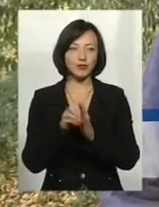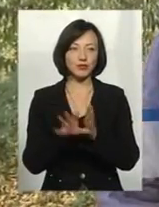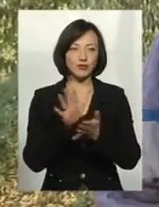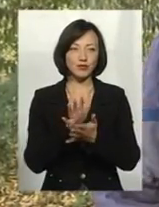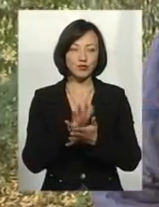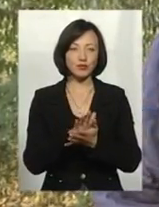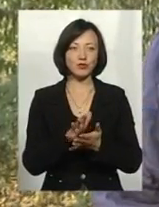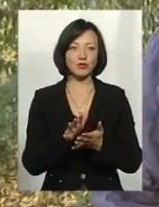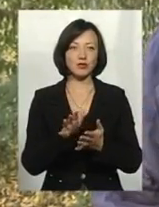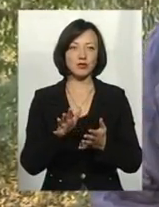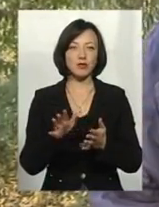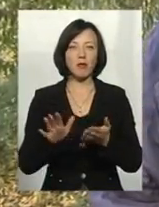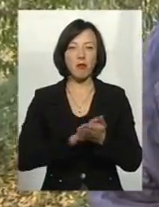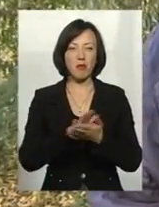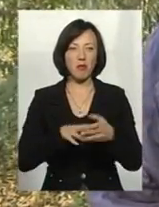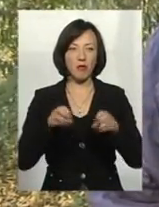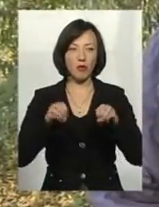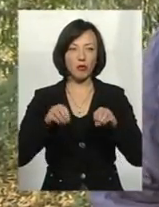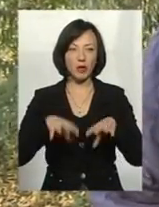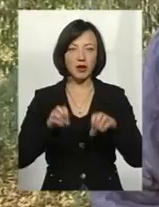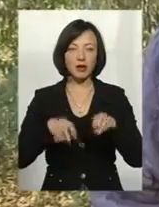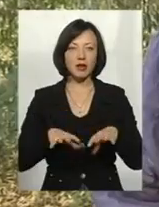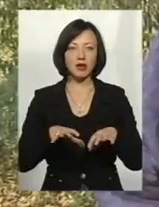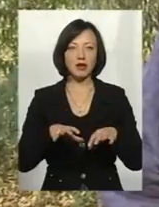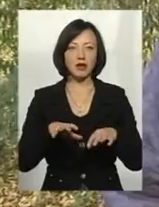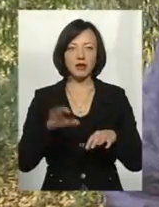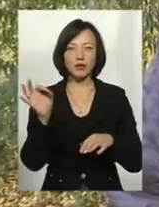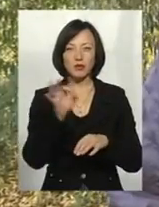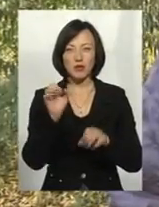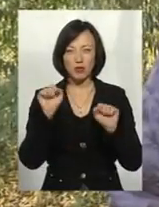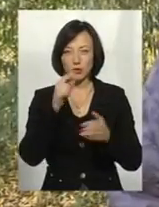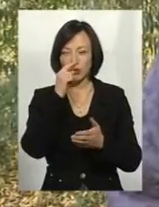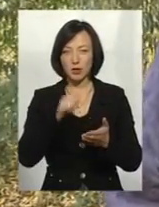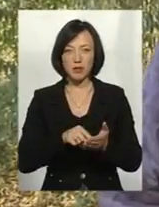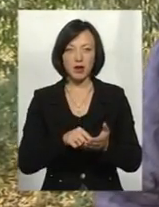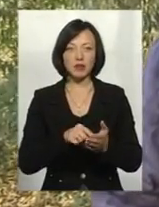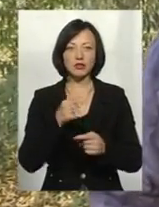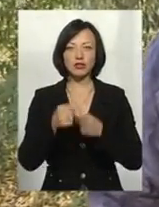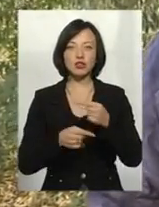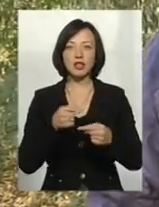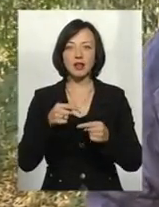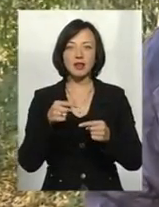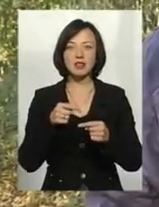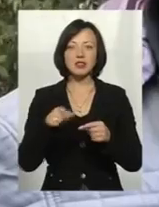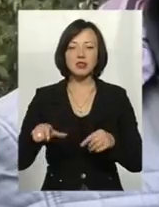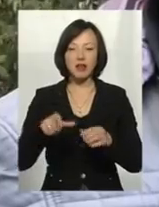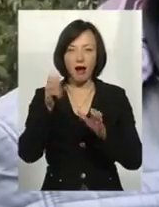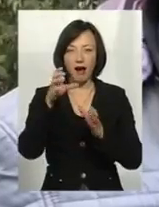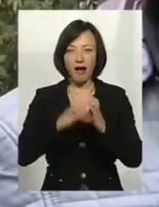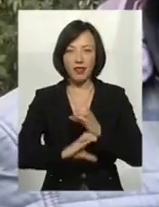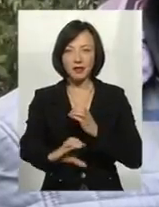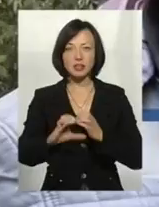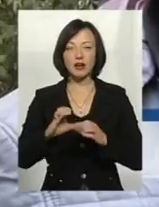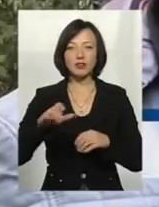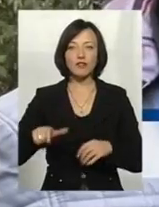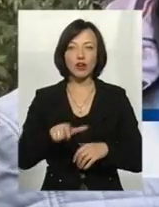Нечистоти, помеї, госфікальні стічні води можуть потрапляти через зливову каналізацію в річку. З вулиці Кам